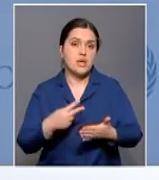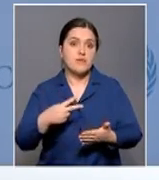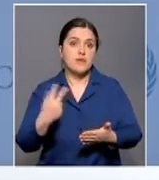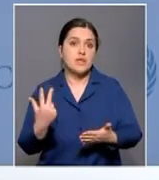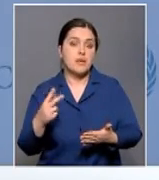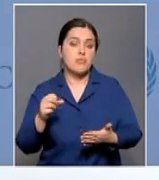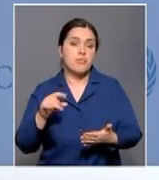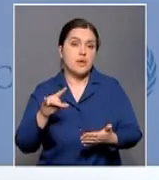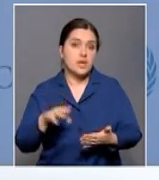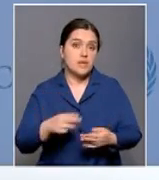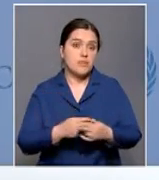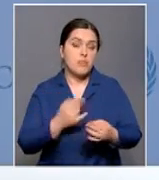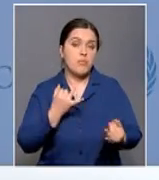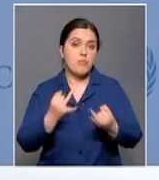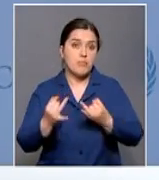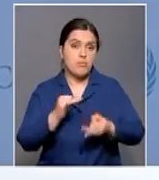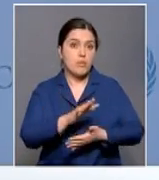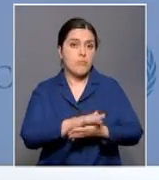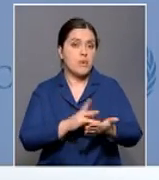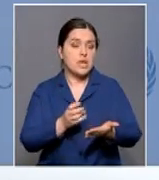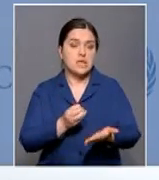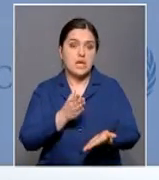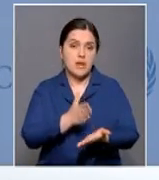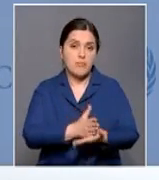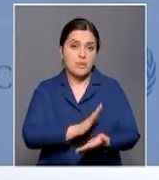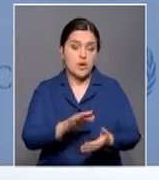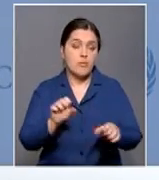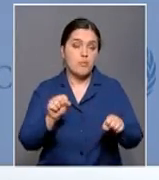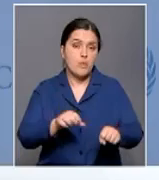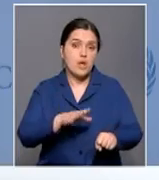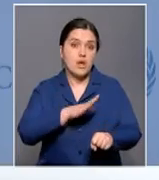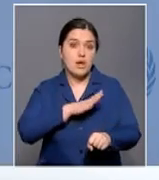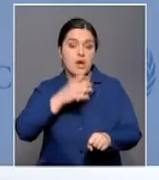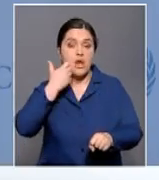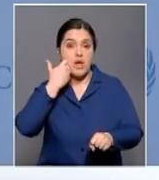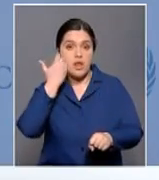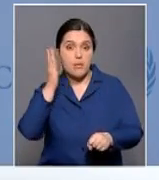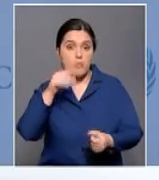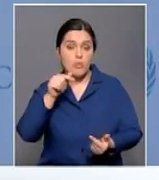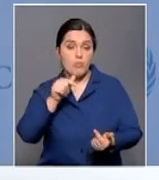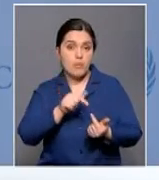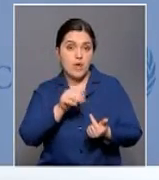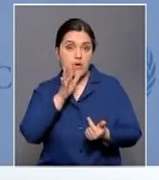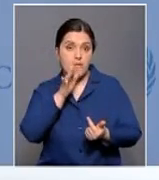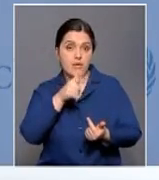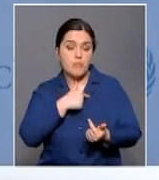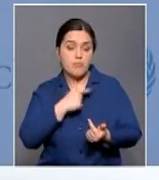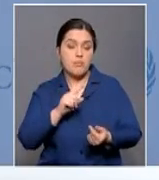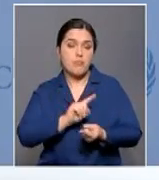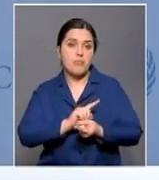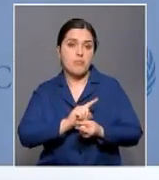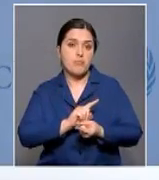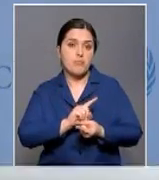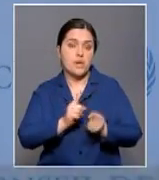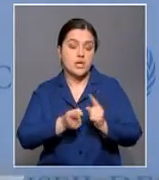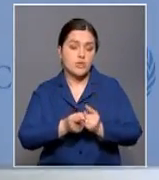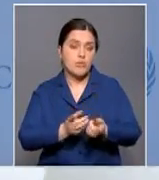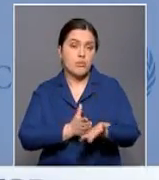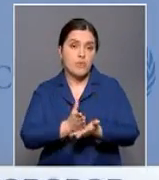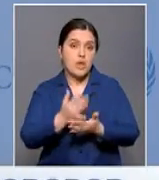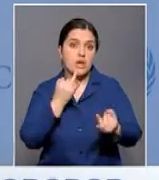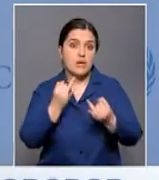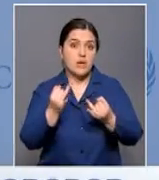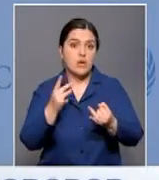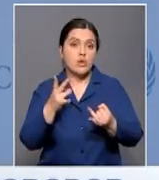Переговоры по-прежнему будут непрямыми. Возможно, когда будет подходящий момент, мы перейдем к прямым переговорам. Но мы считаем